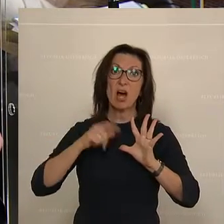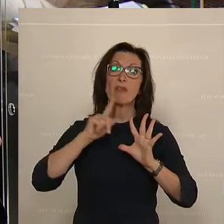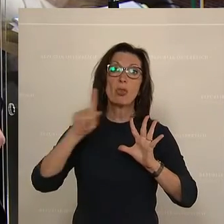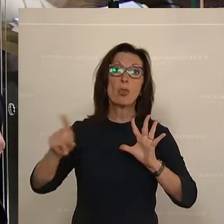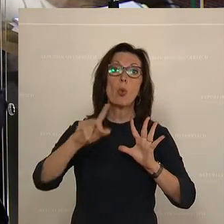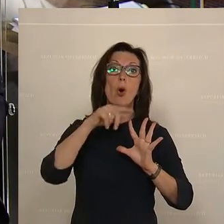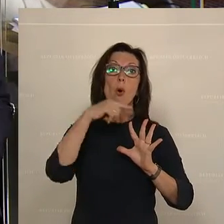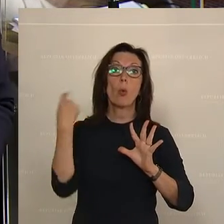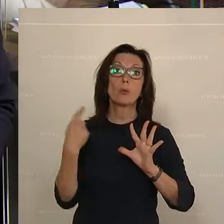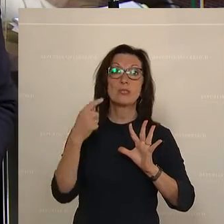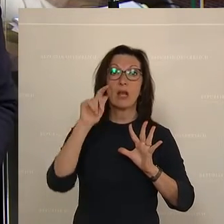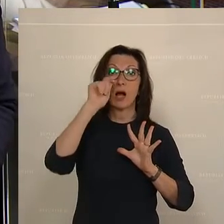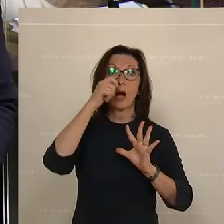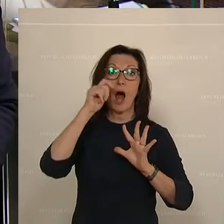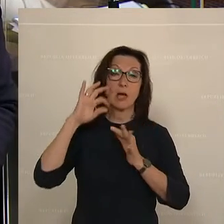Erdgas.